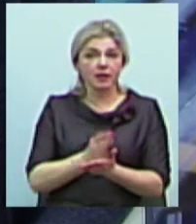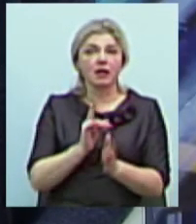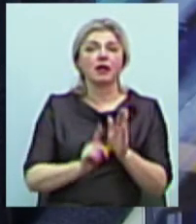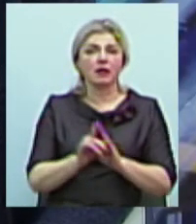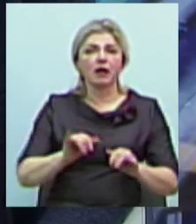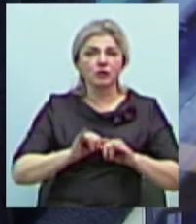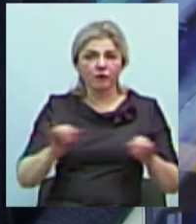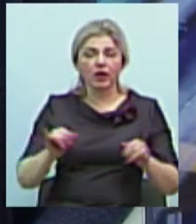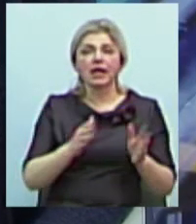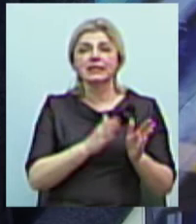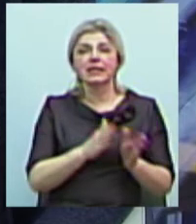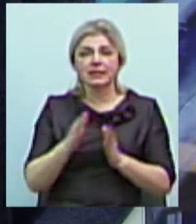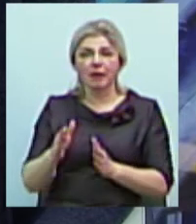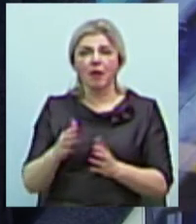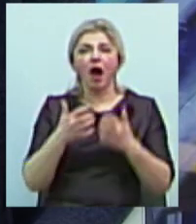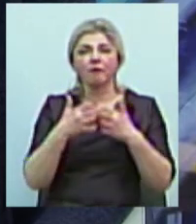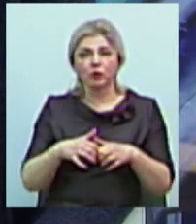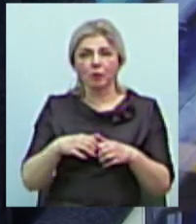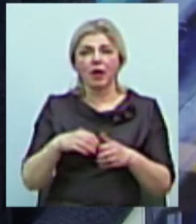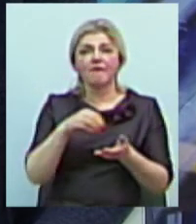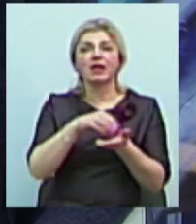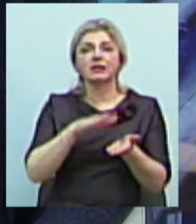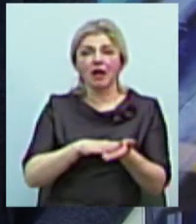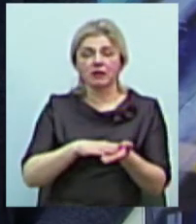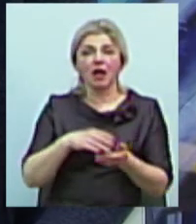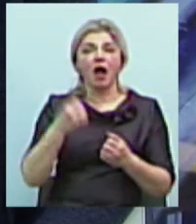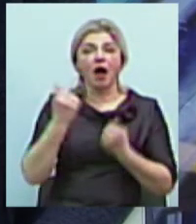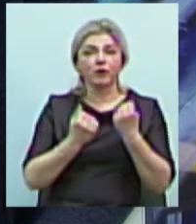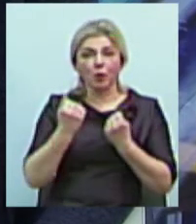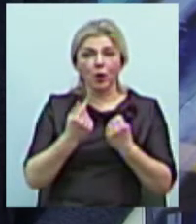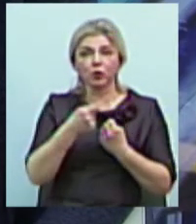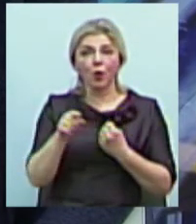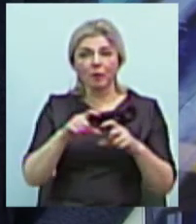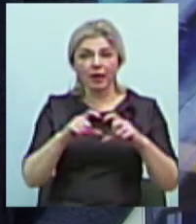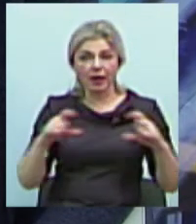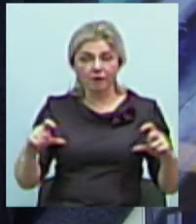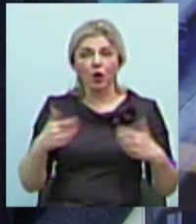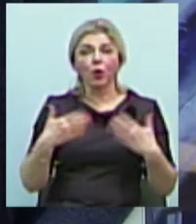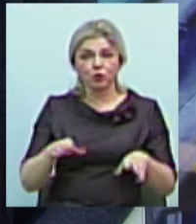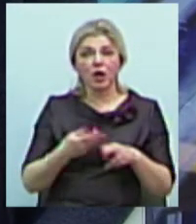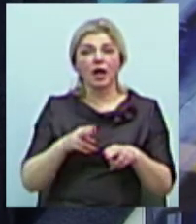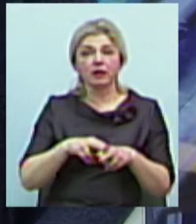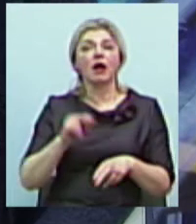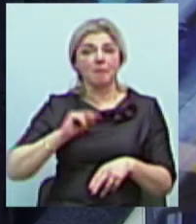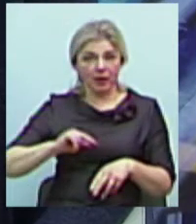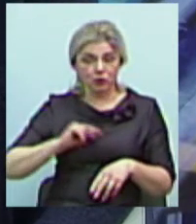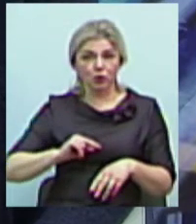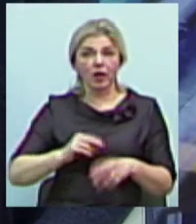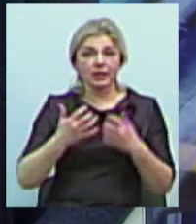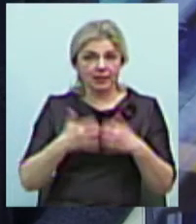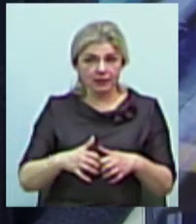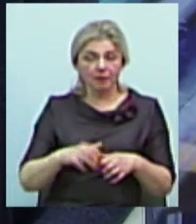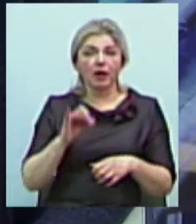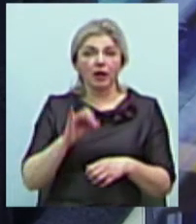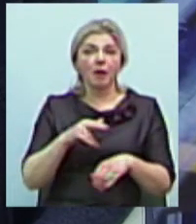автоматичної фіксації автомобільних номерів. Вона вже працює і нею поліція,